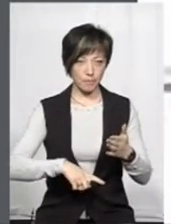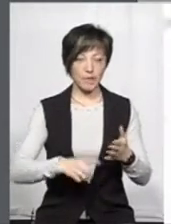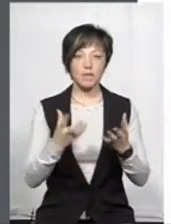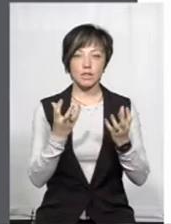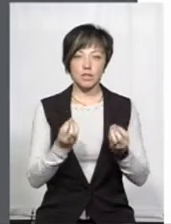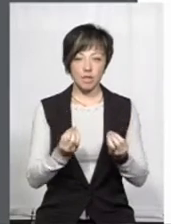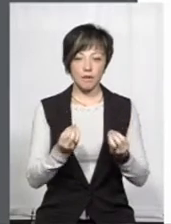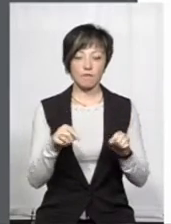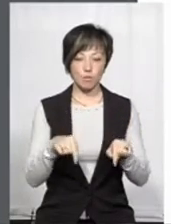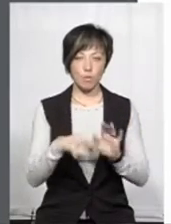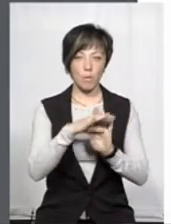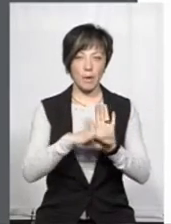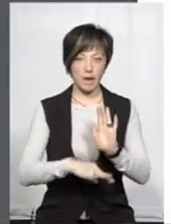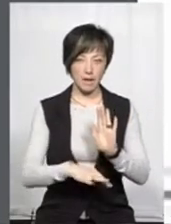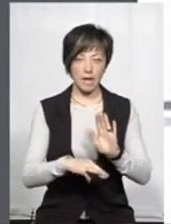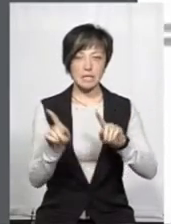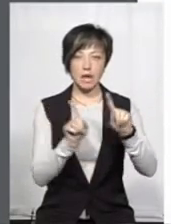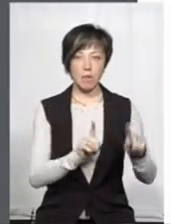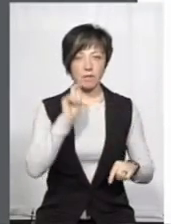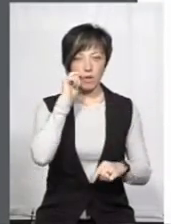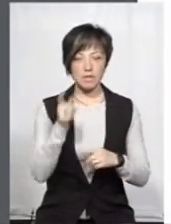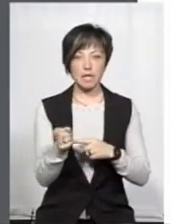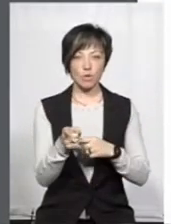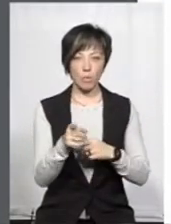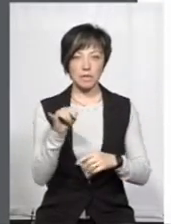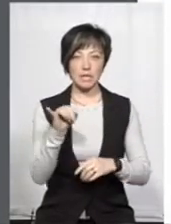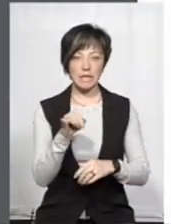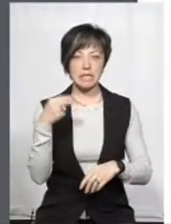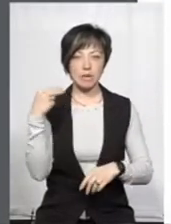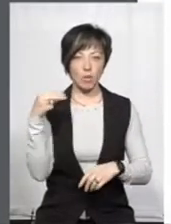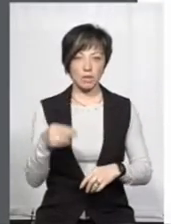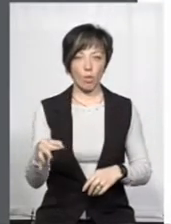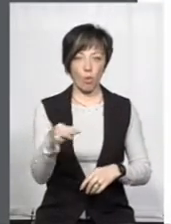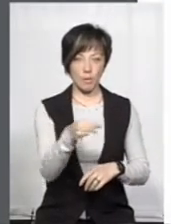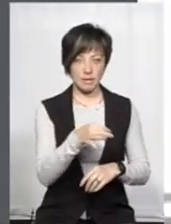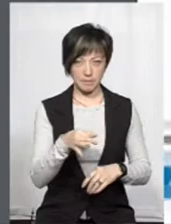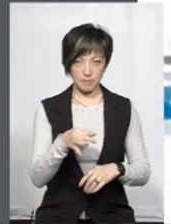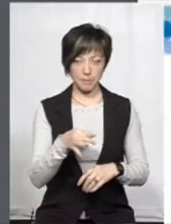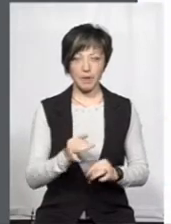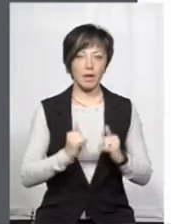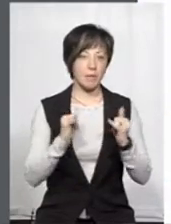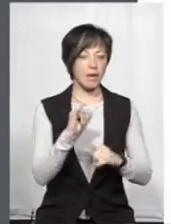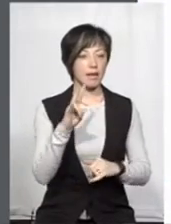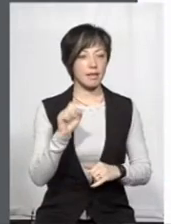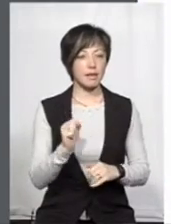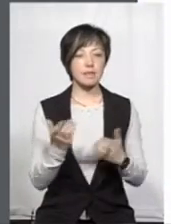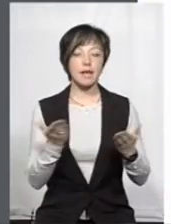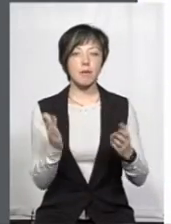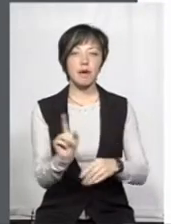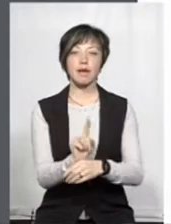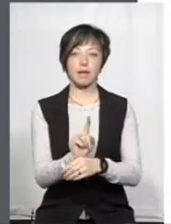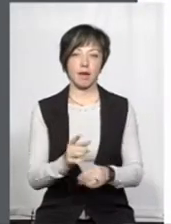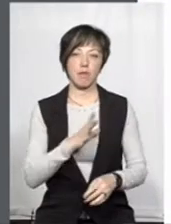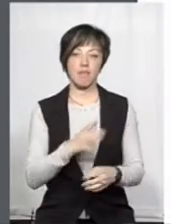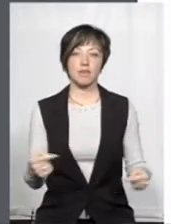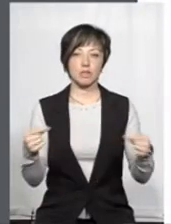Ще в цьому ж переліку Закарпатська, Волинська, Тернопільська та Запорізька область. Пані Інно, за якими критеріями